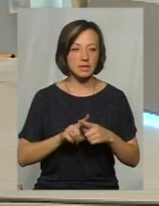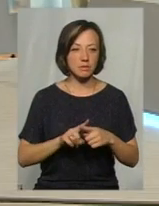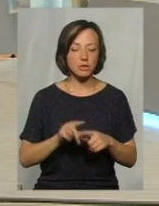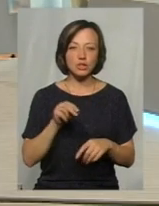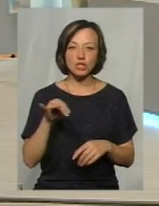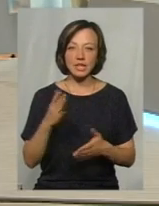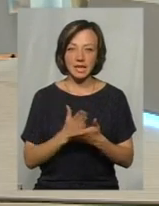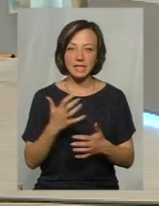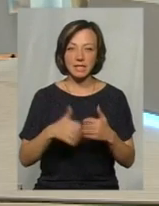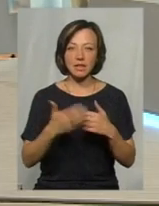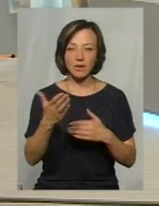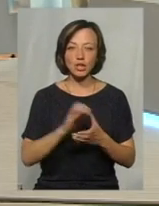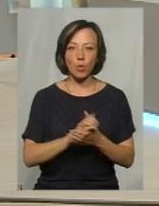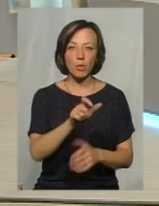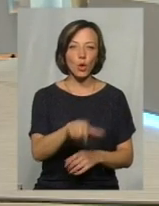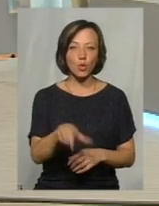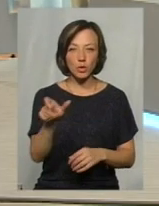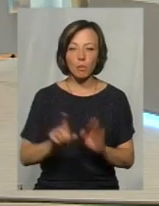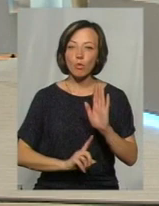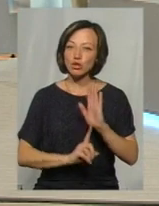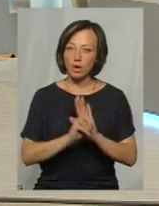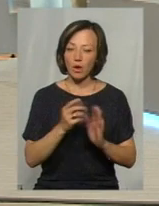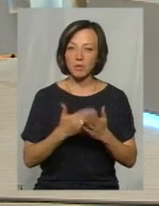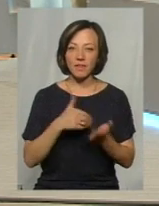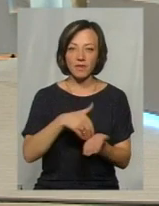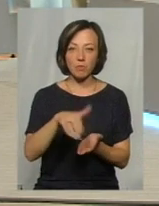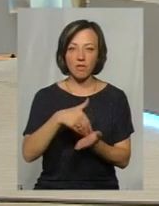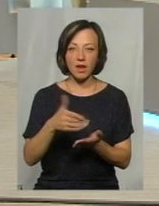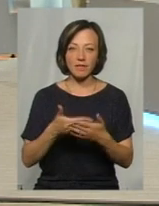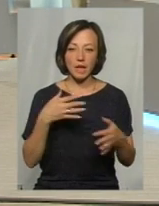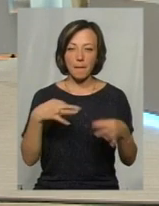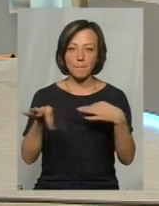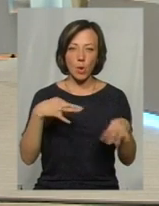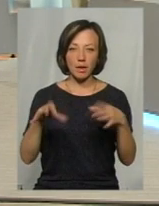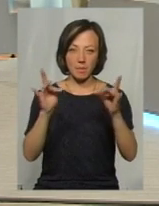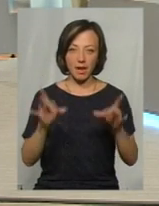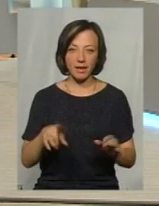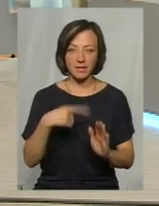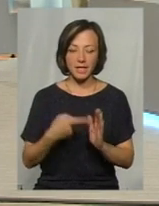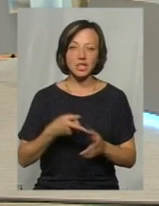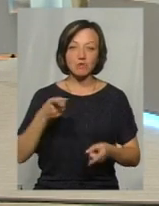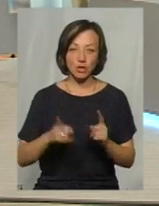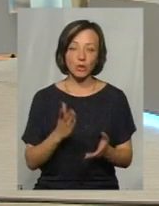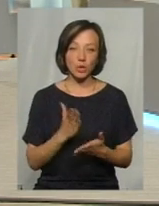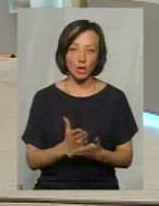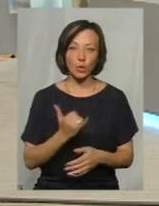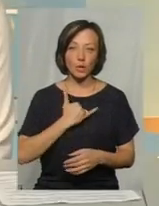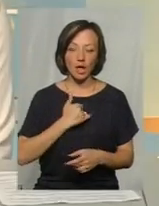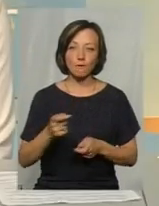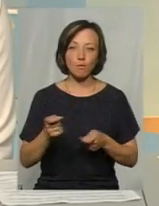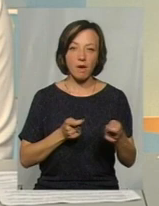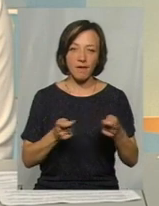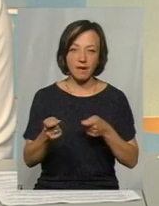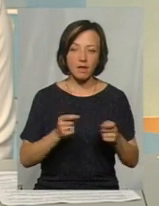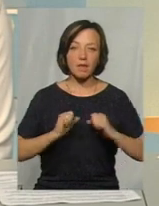Чи є серед ваших знайомих люди, які починають, наприклад, відмовлятися від поліетиленових пакетів? Звичайно, є у нас в управлінні,